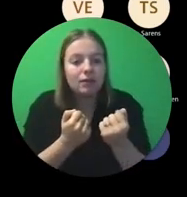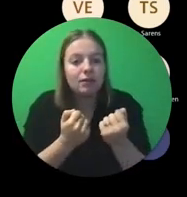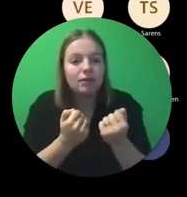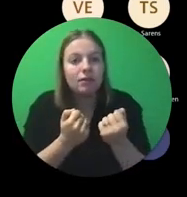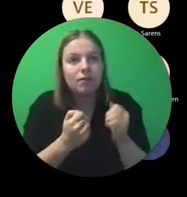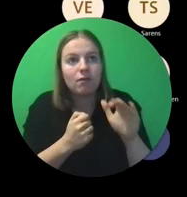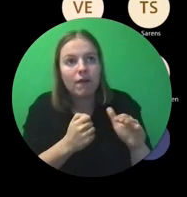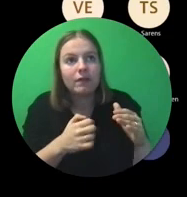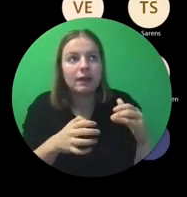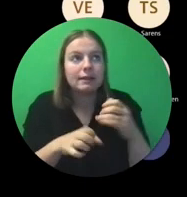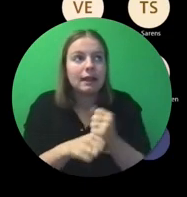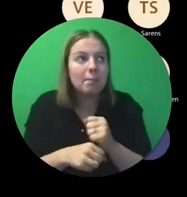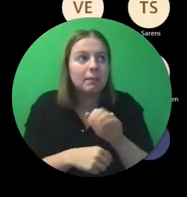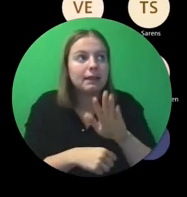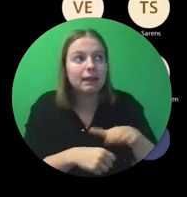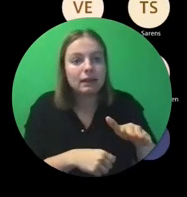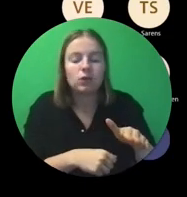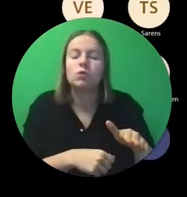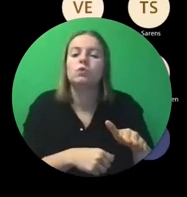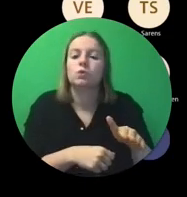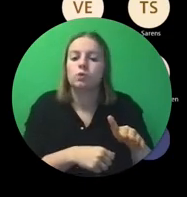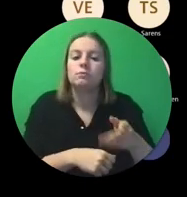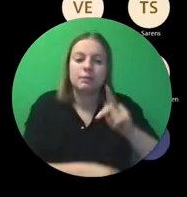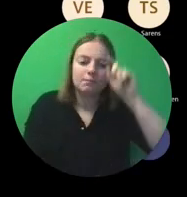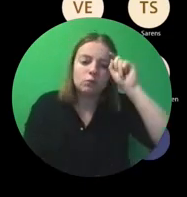door kinderen, ja, dat is alweer iets helemaal anders.